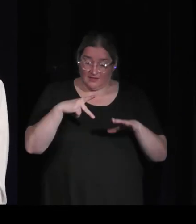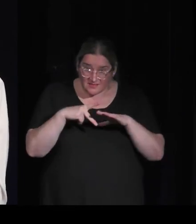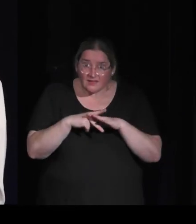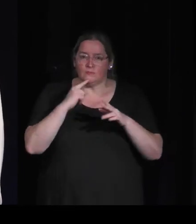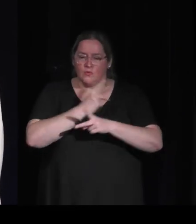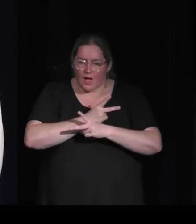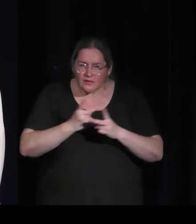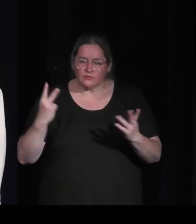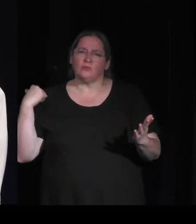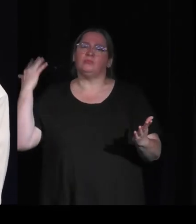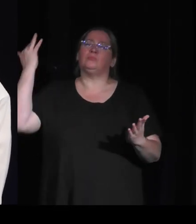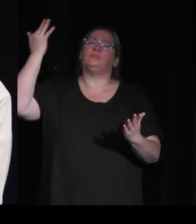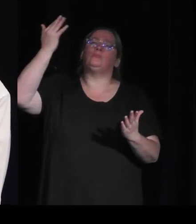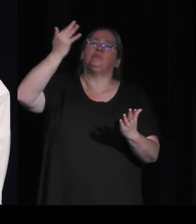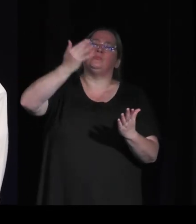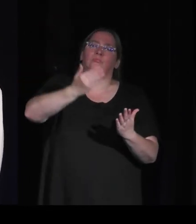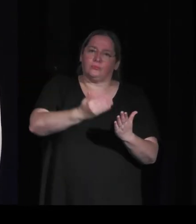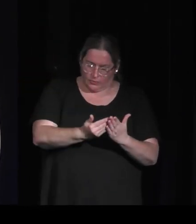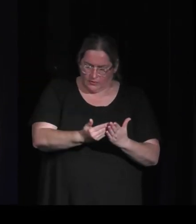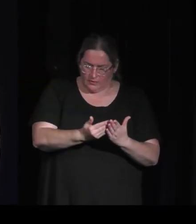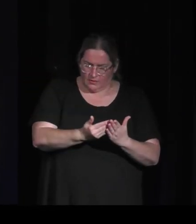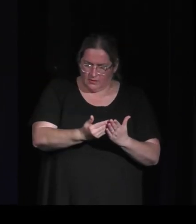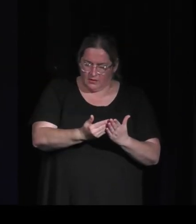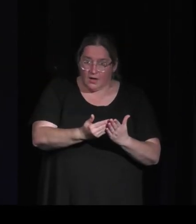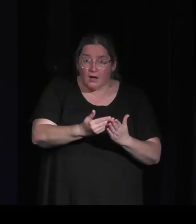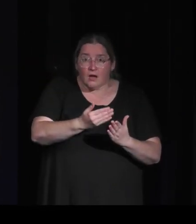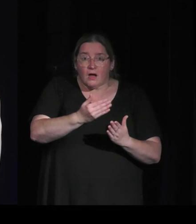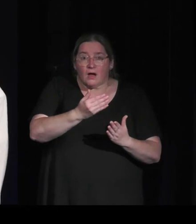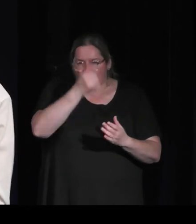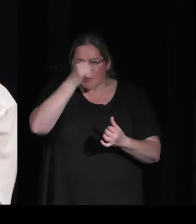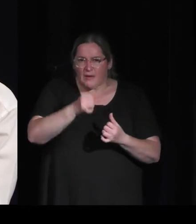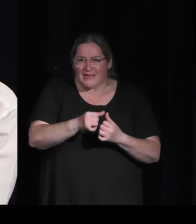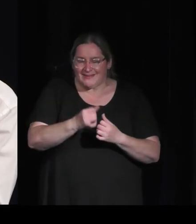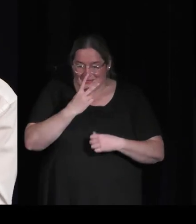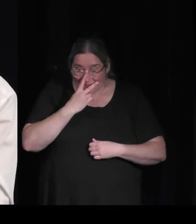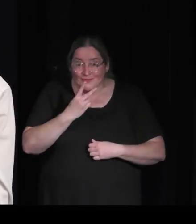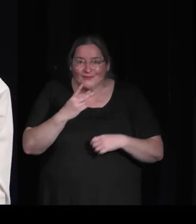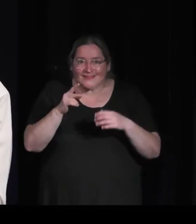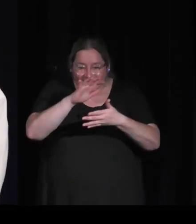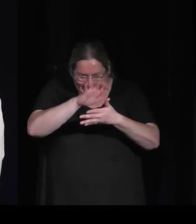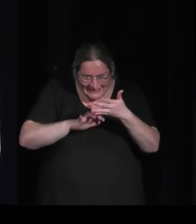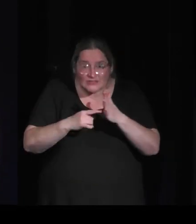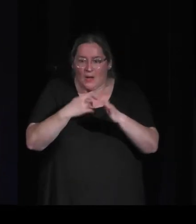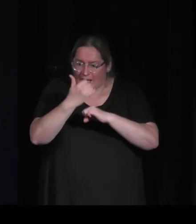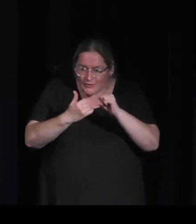un moment quand j'étais dans un niveau d'historique je m'attendais à voir le jeu dans quelques semaines parce que les premières annonces c'était il y un an et demi c'était